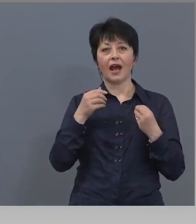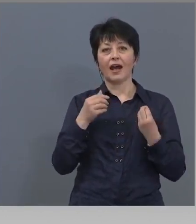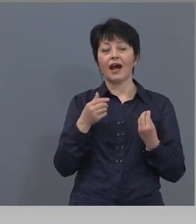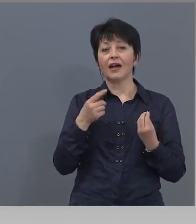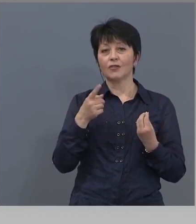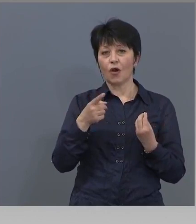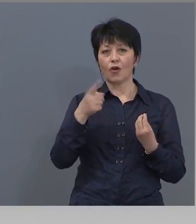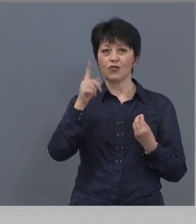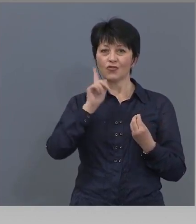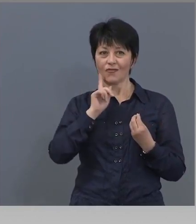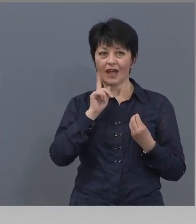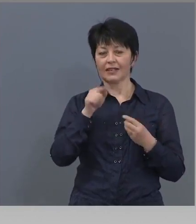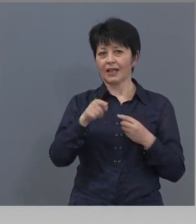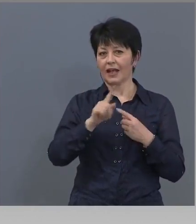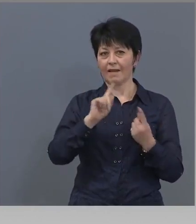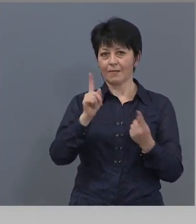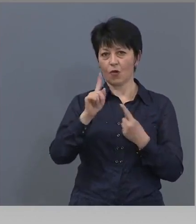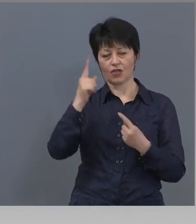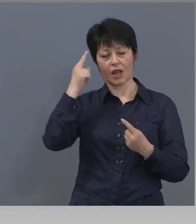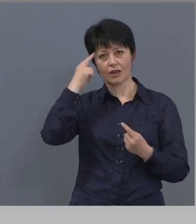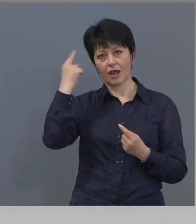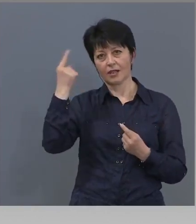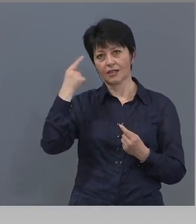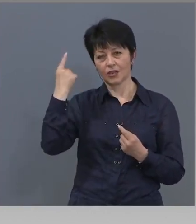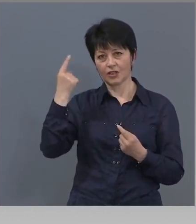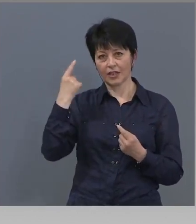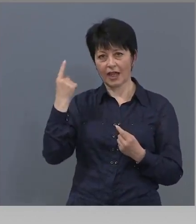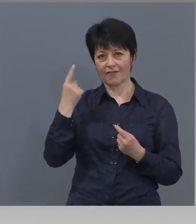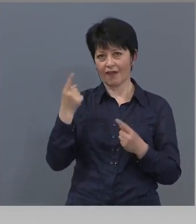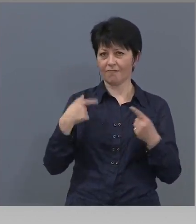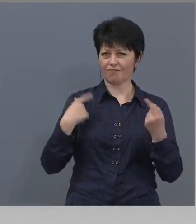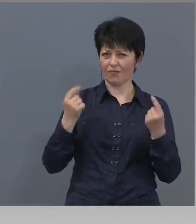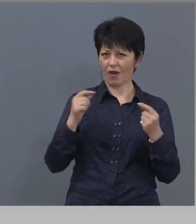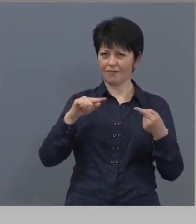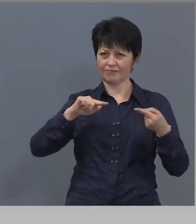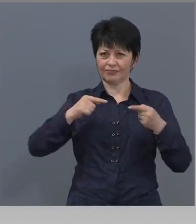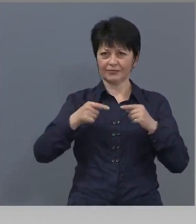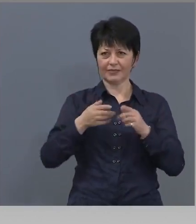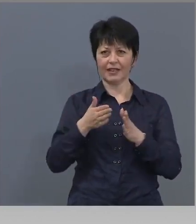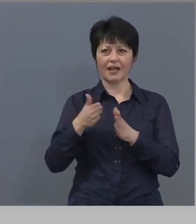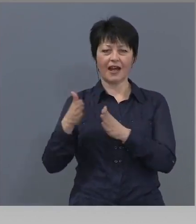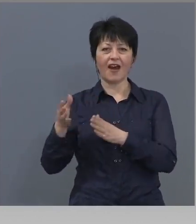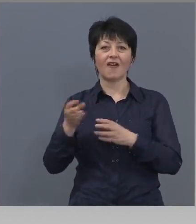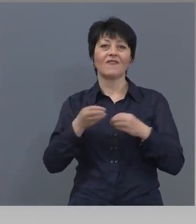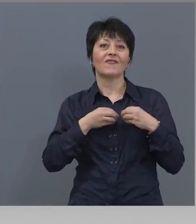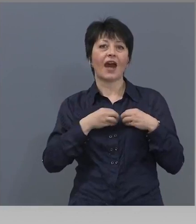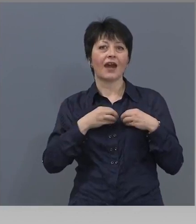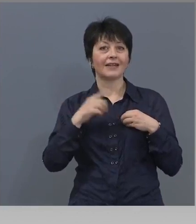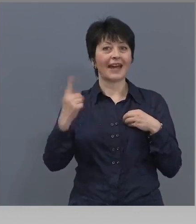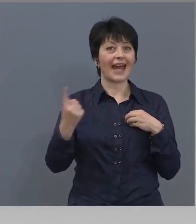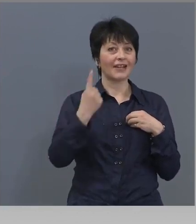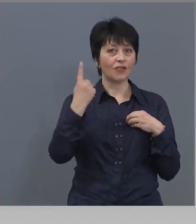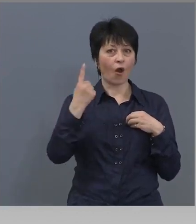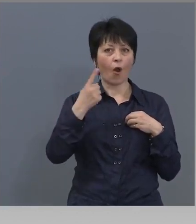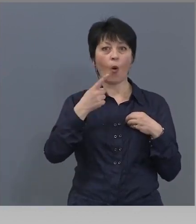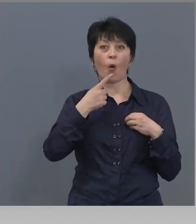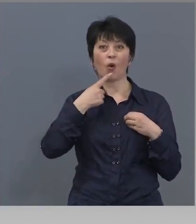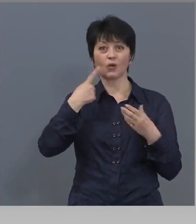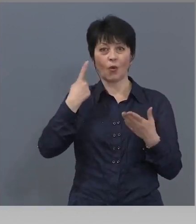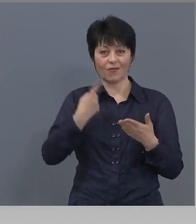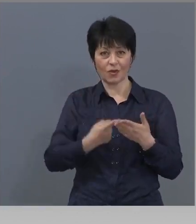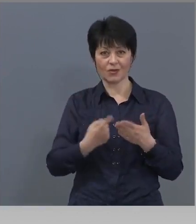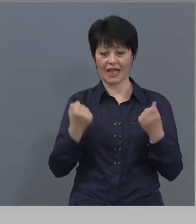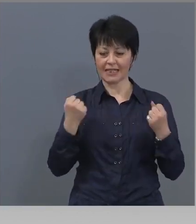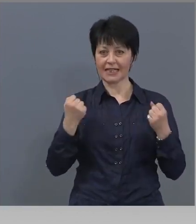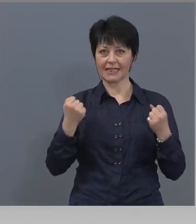човек така не може да разсъждава. Извинявайте. такива думи ваше високо правосвещенство. Вярата е едно, а отговорността за здравето ни